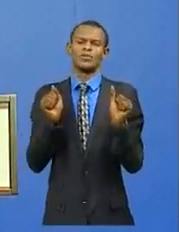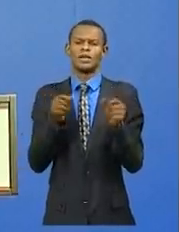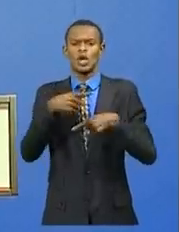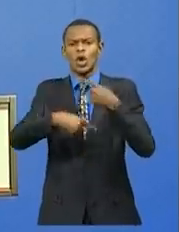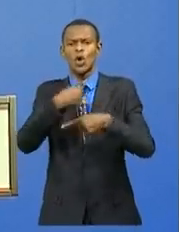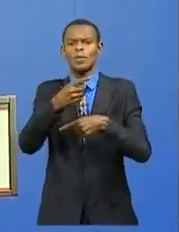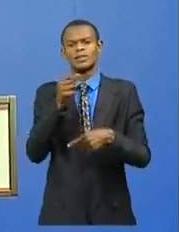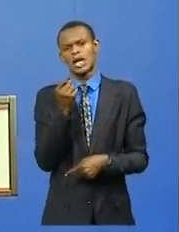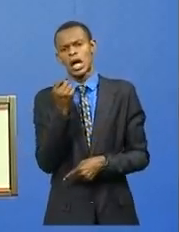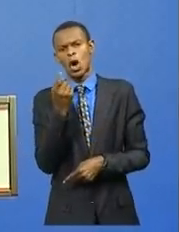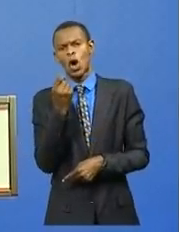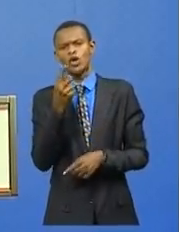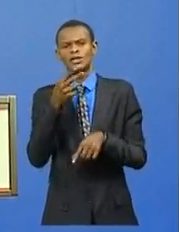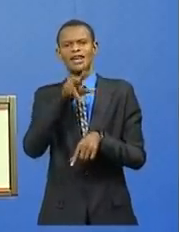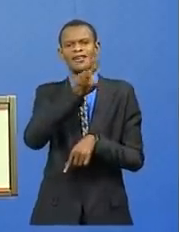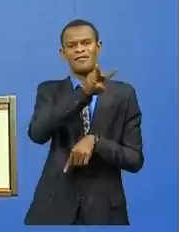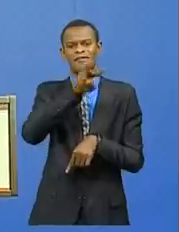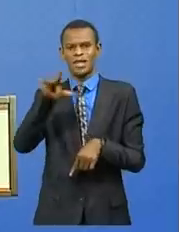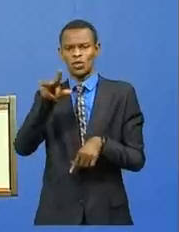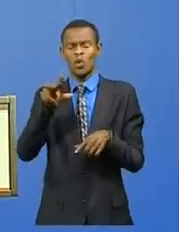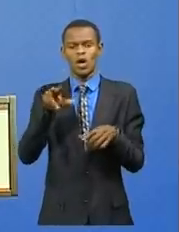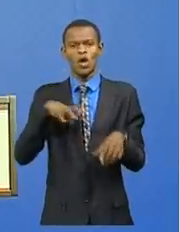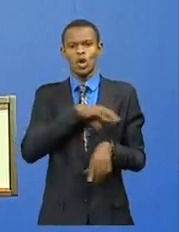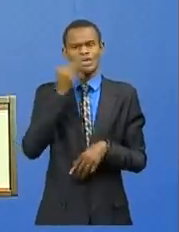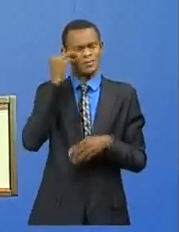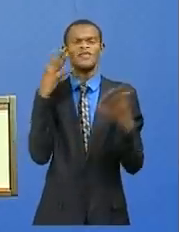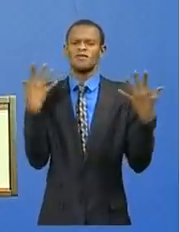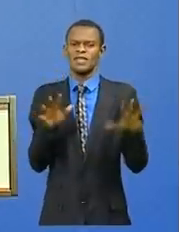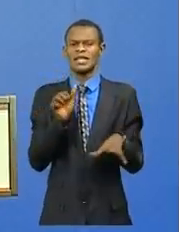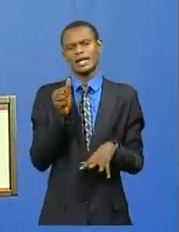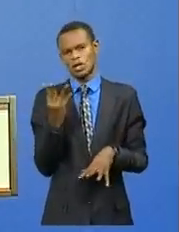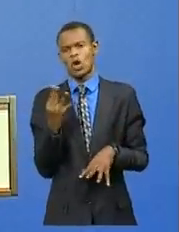11h23, la réunion du Conseil de ministre a pris fin à 14h50. – Sous-titrage – Sous-titrage Sous Sous